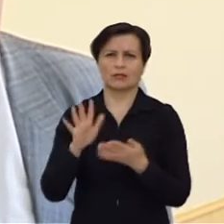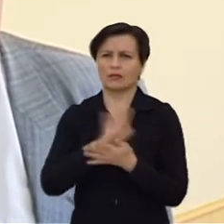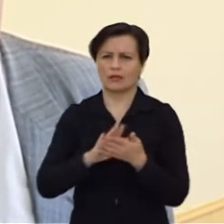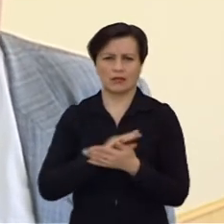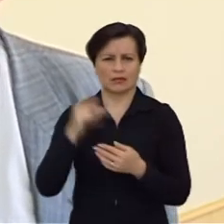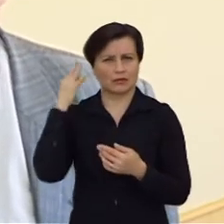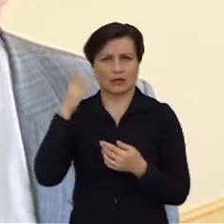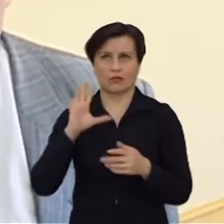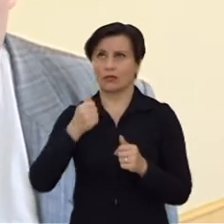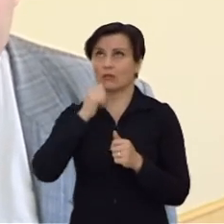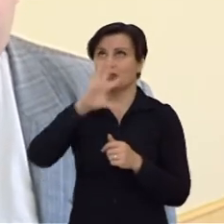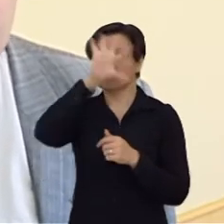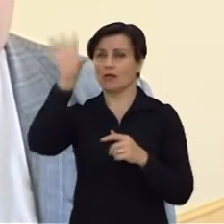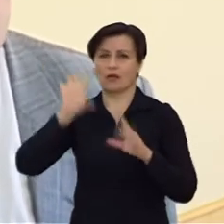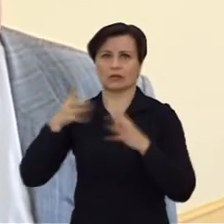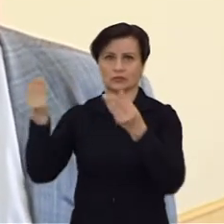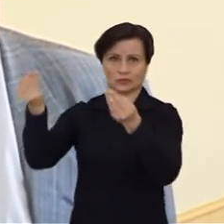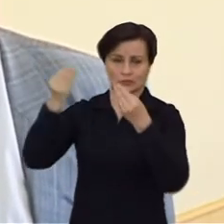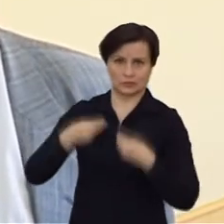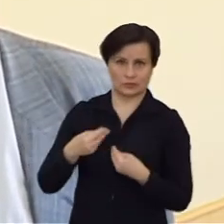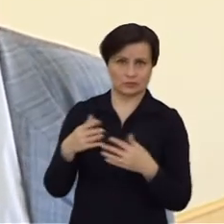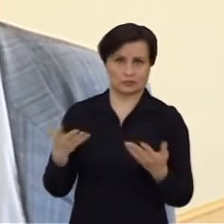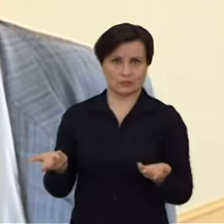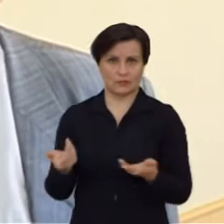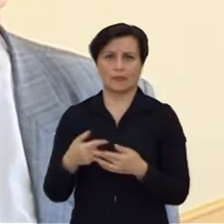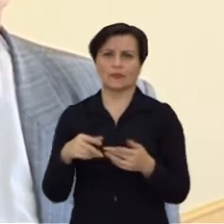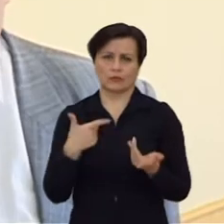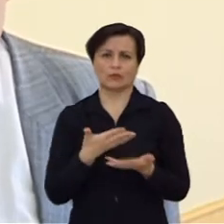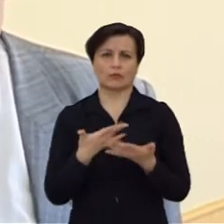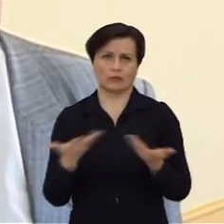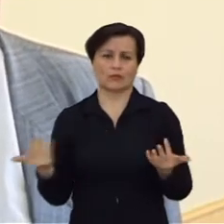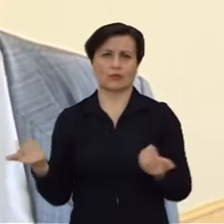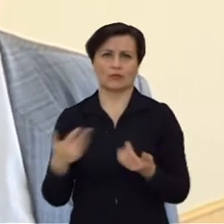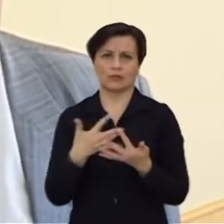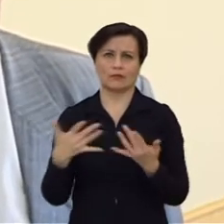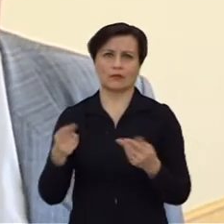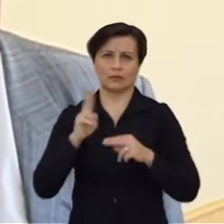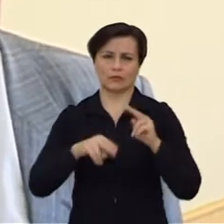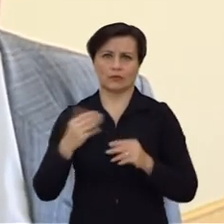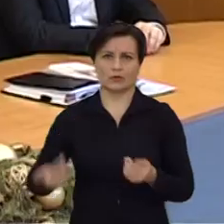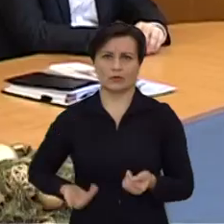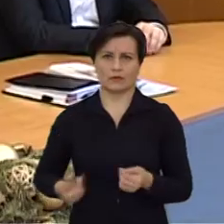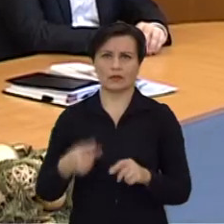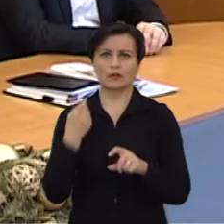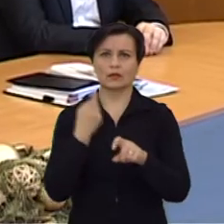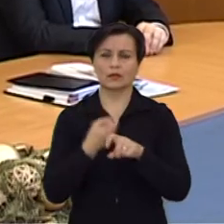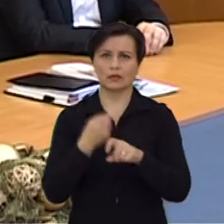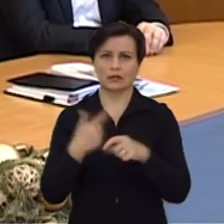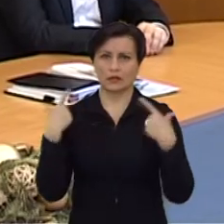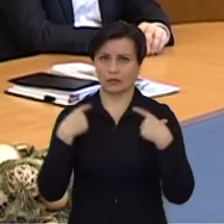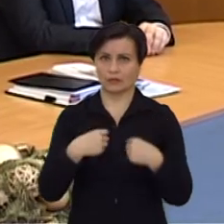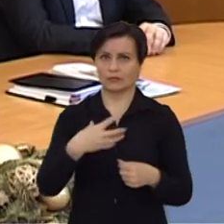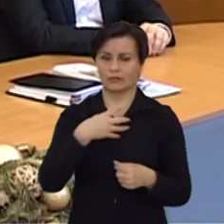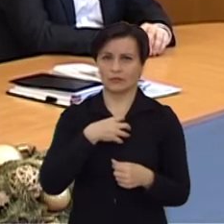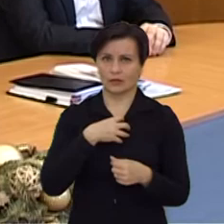kad iš tikrųjų kažkas turėtų nukristi iš dangaus ir taip toliau. Tai va, tokio galima sakyti nuotaikom ir žmonės gyvena. Kydainių rajono meras